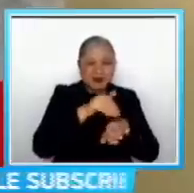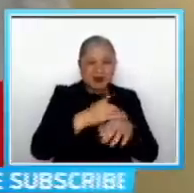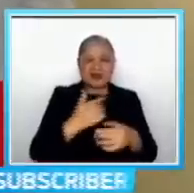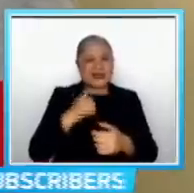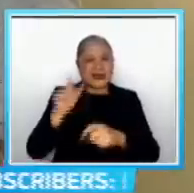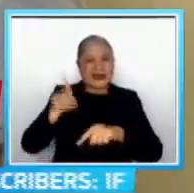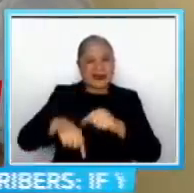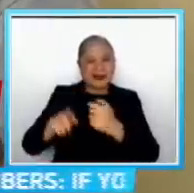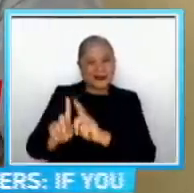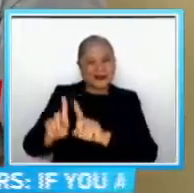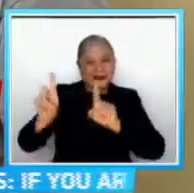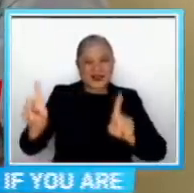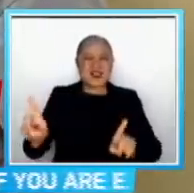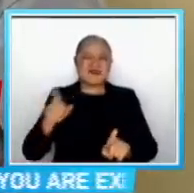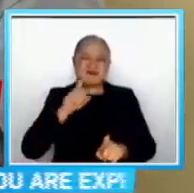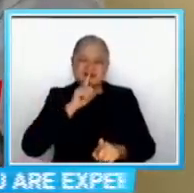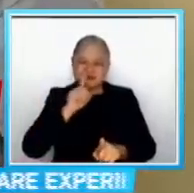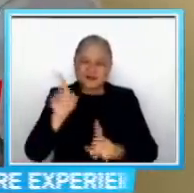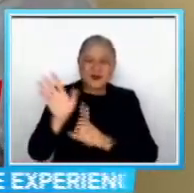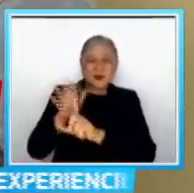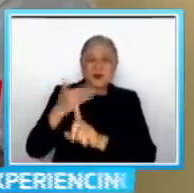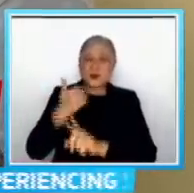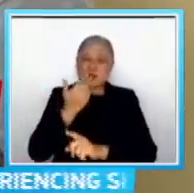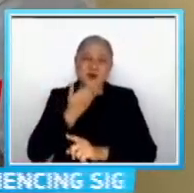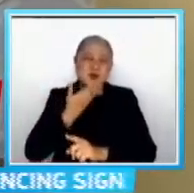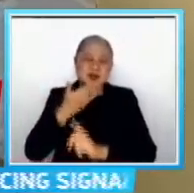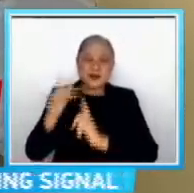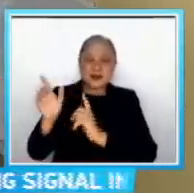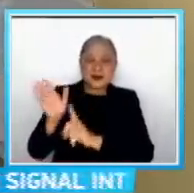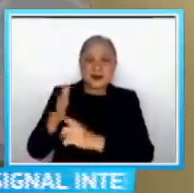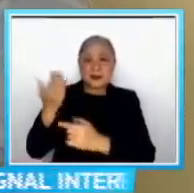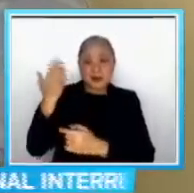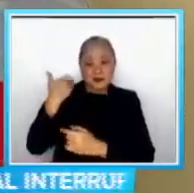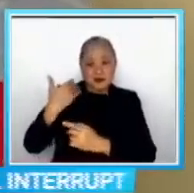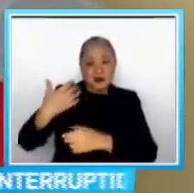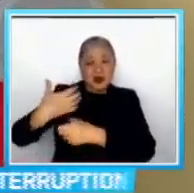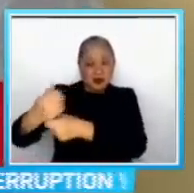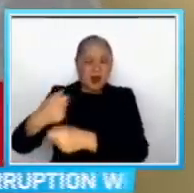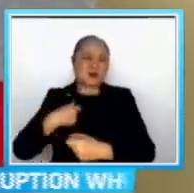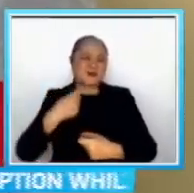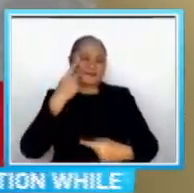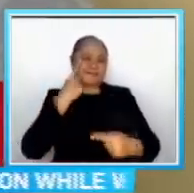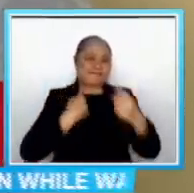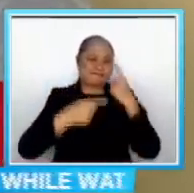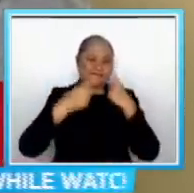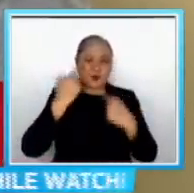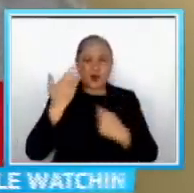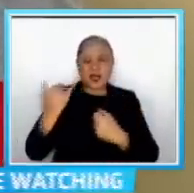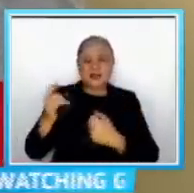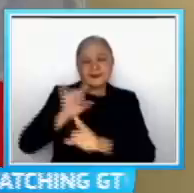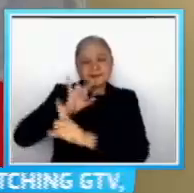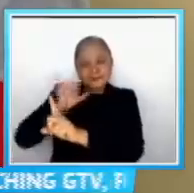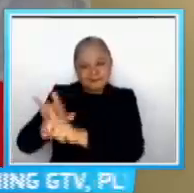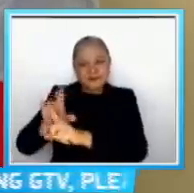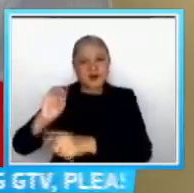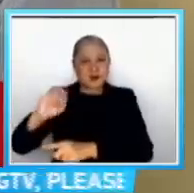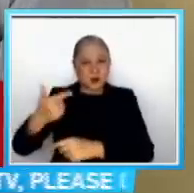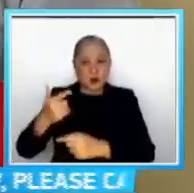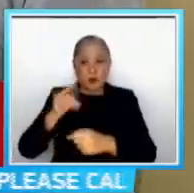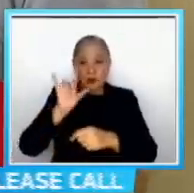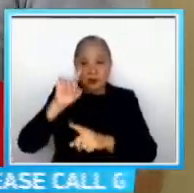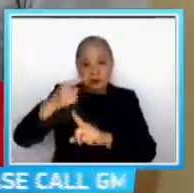Malambing po talaga kasi nung una po kukunin po Sarah Naiyak po ako kasi napamahal na ako sa akin isang buwan na po ito